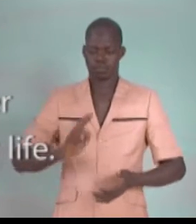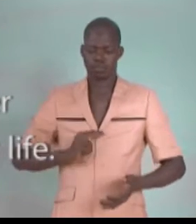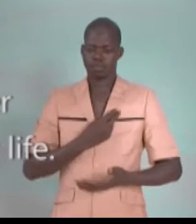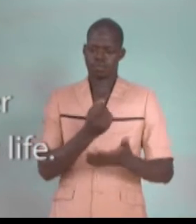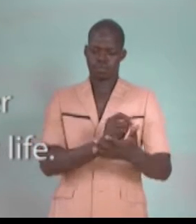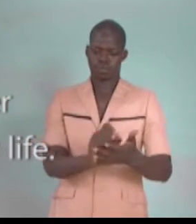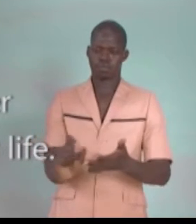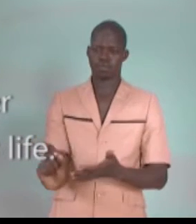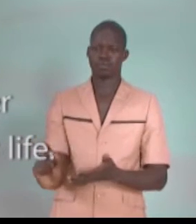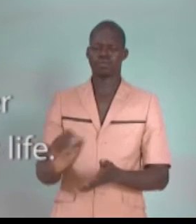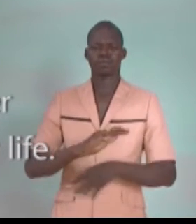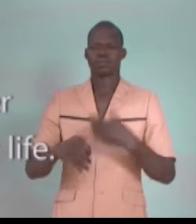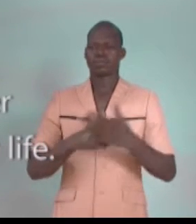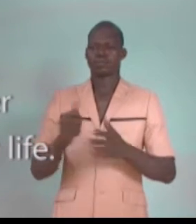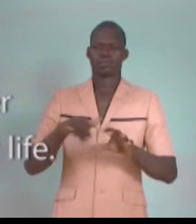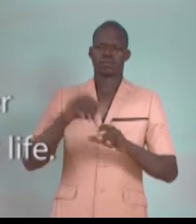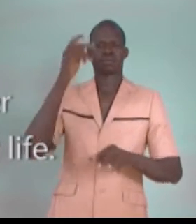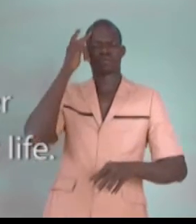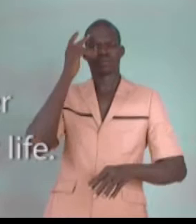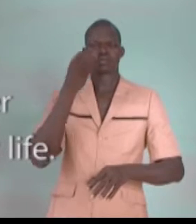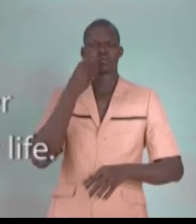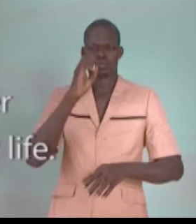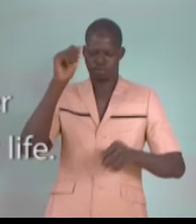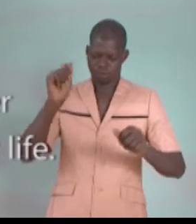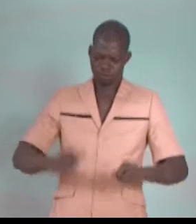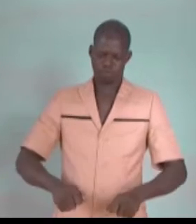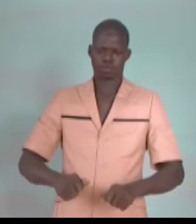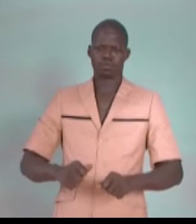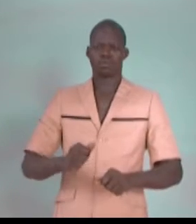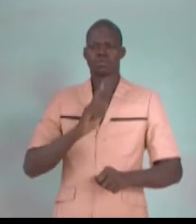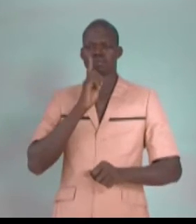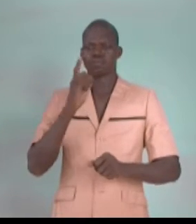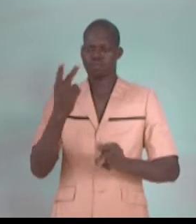inscrite tout en croyant qu'elle va s'en sortir dans la vie.